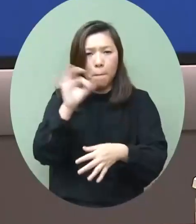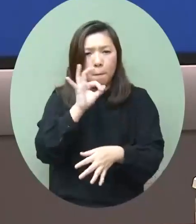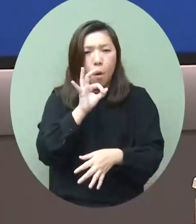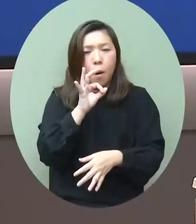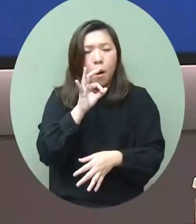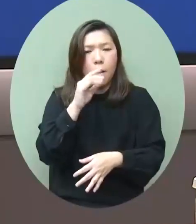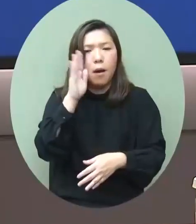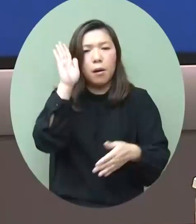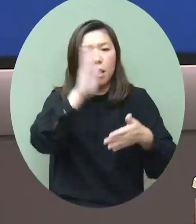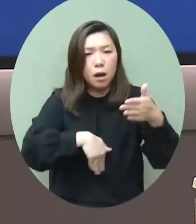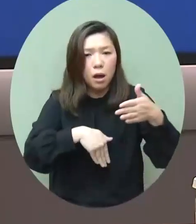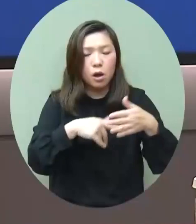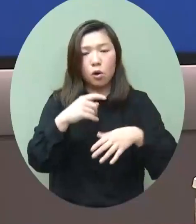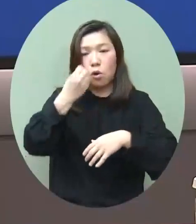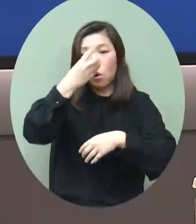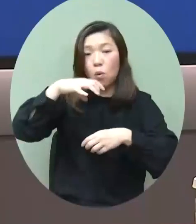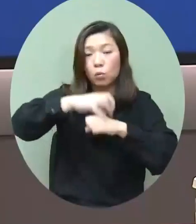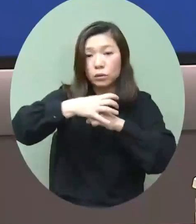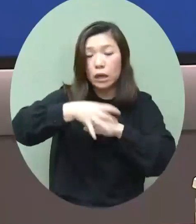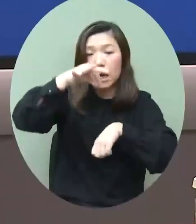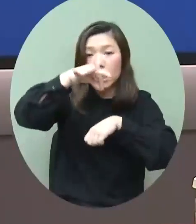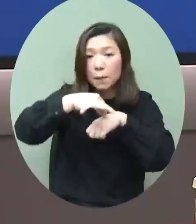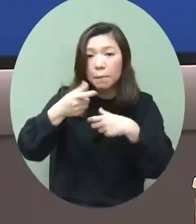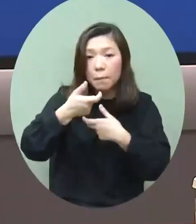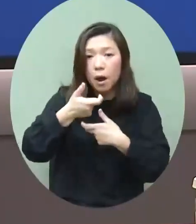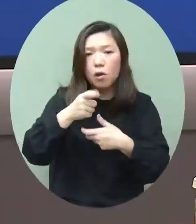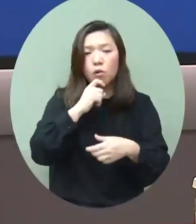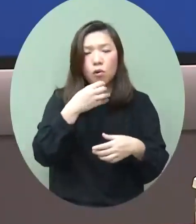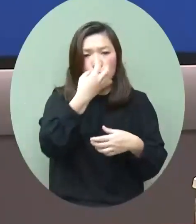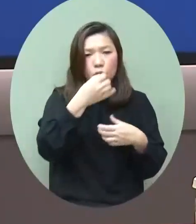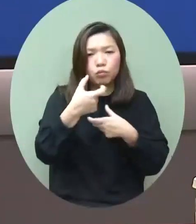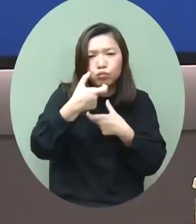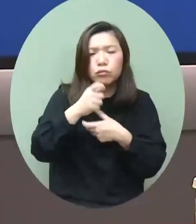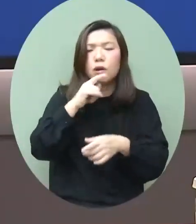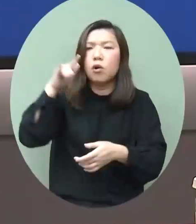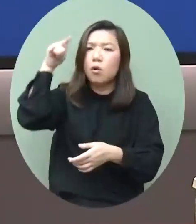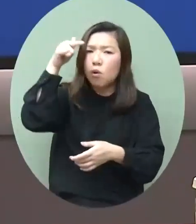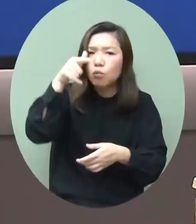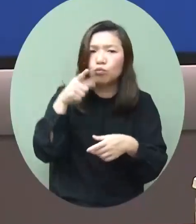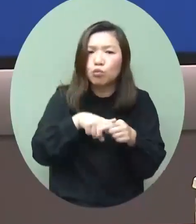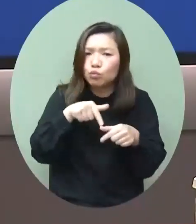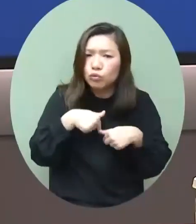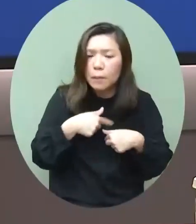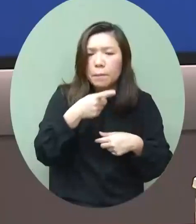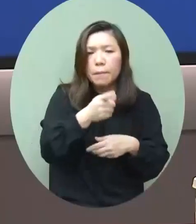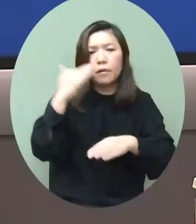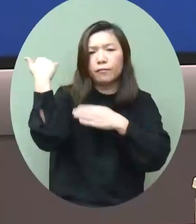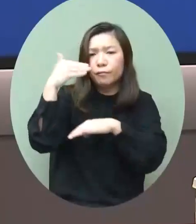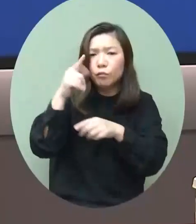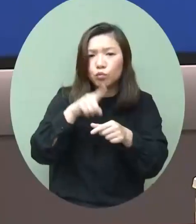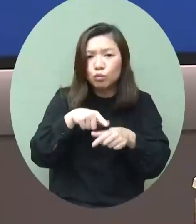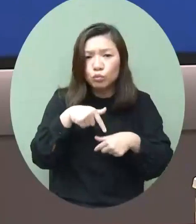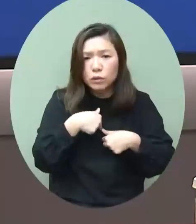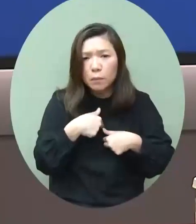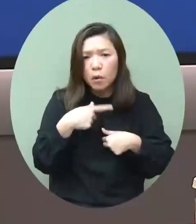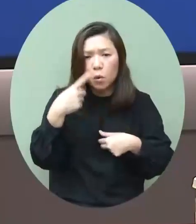到香港作為一個國際金融中心國際商務中心國際航運中心國際物流中心而